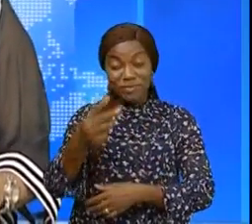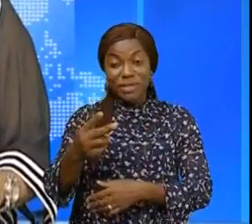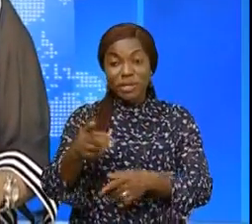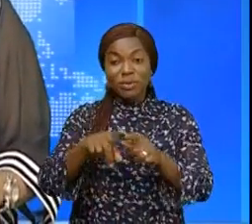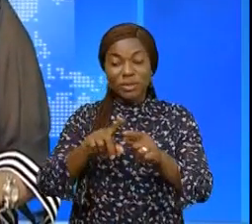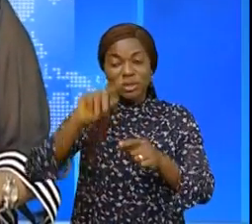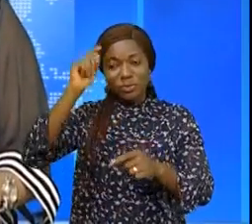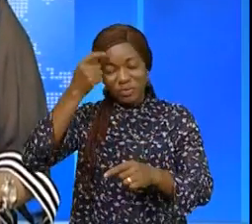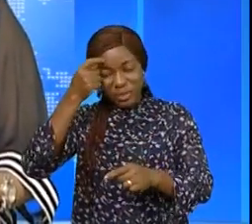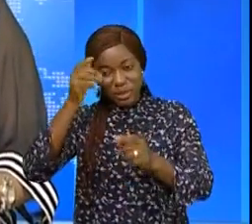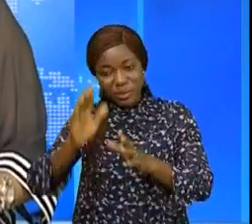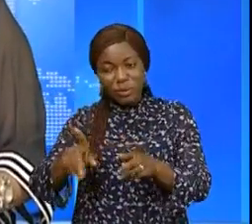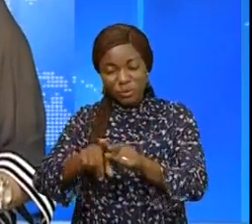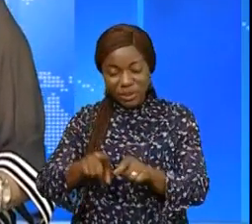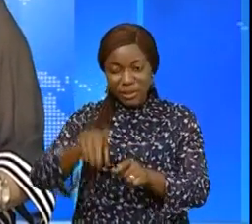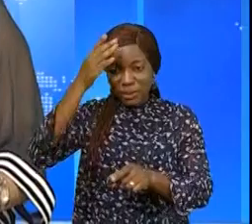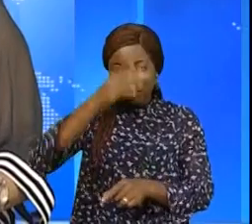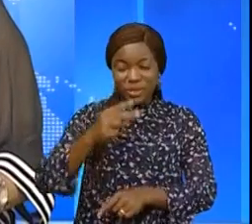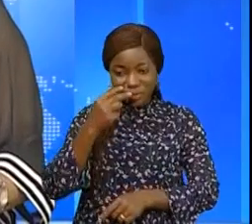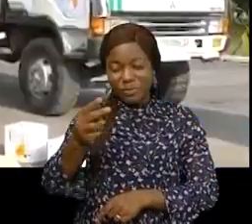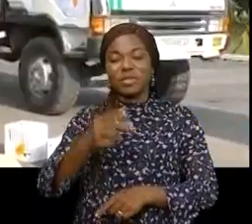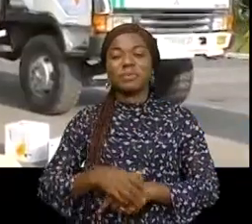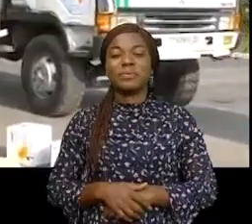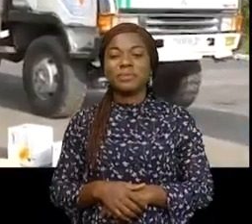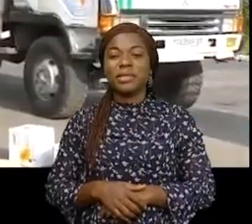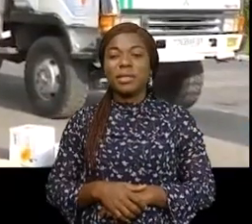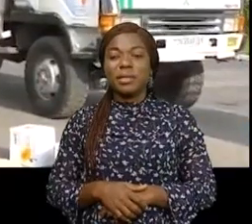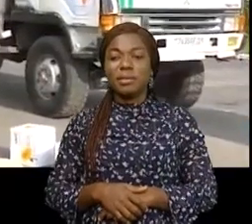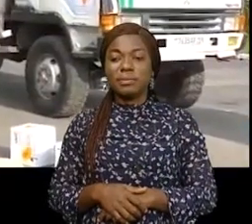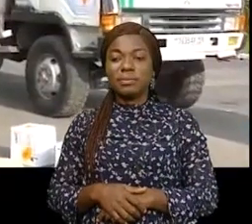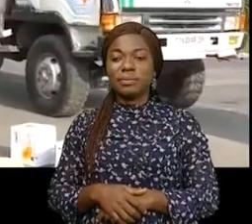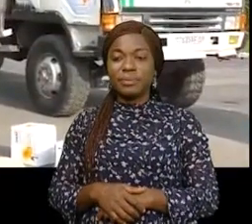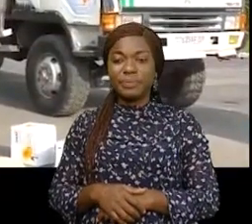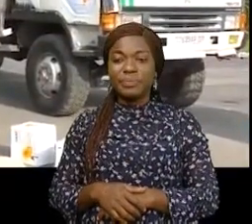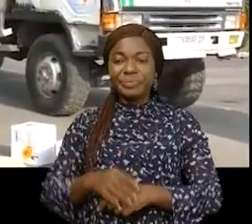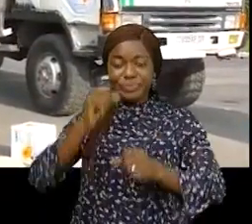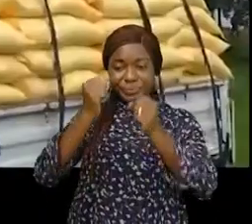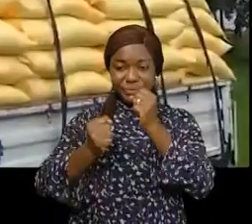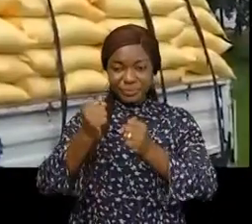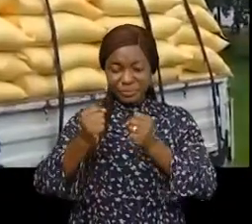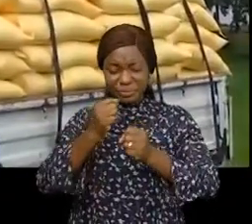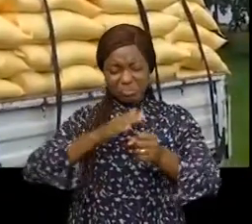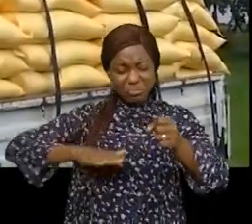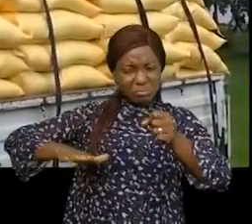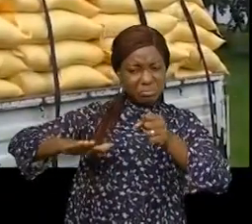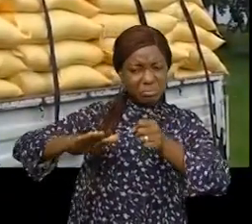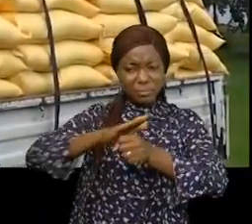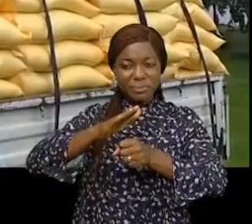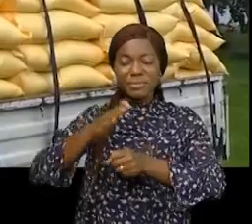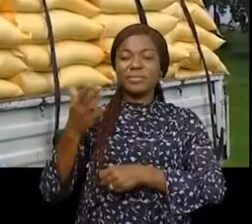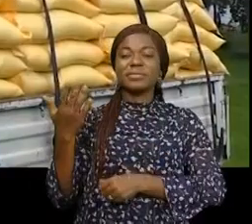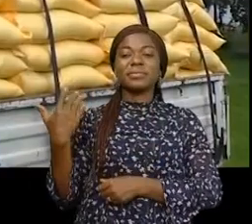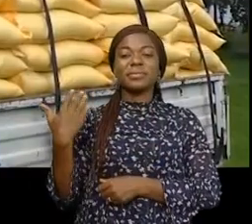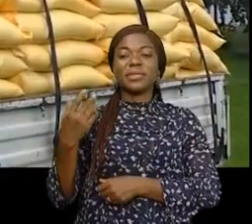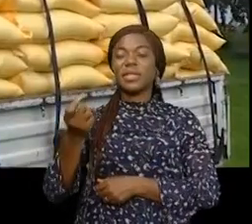également à l'hôpital Kéchéro. Des demi-douzaines de camions fouseaux bondés de vivres non-vivres et